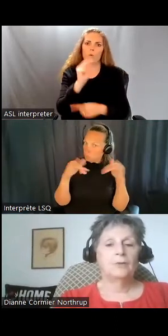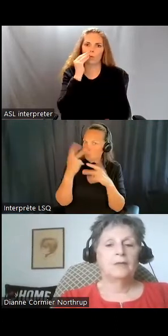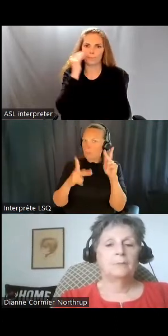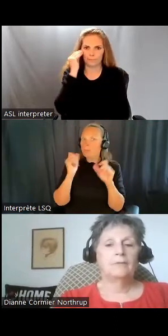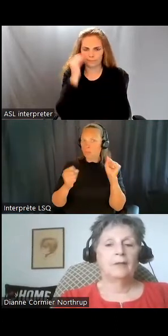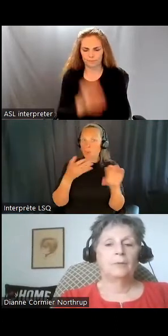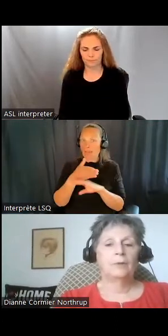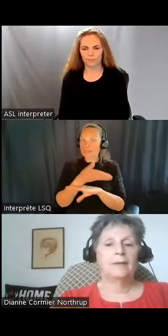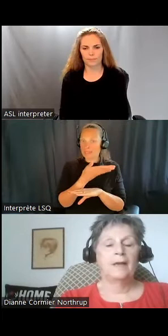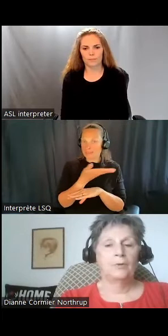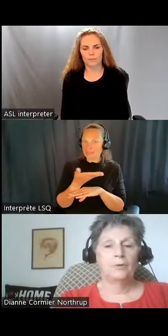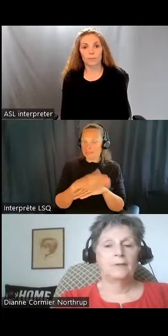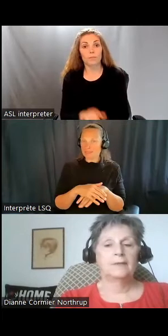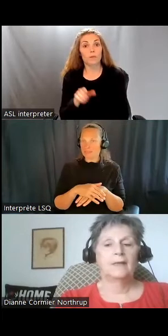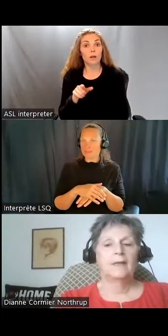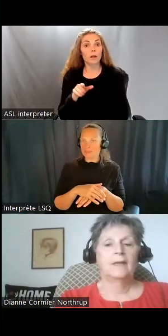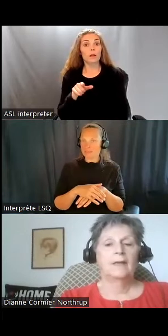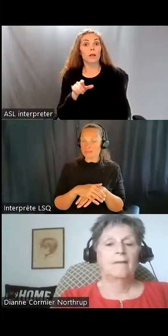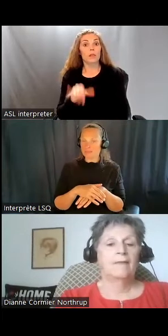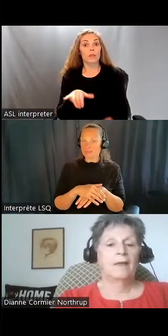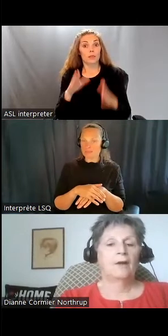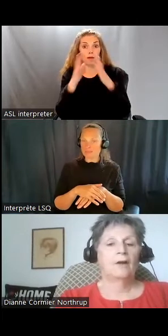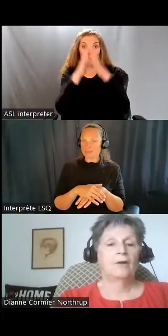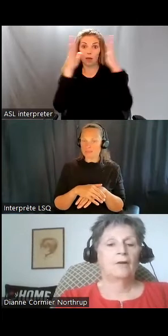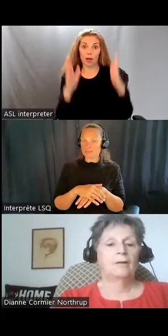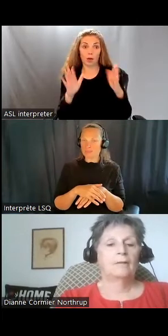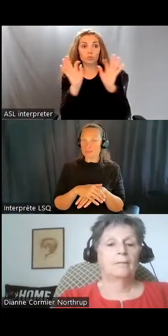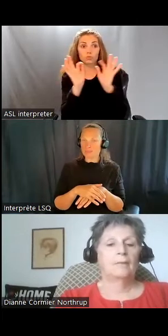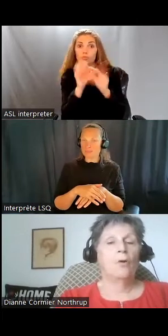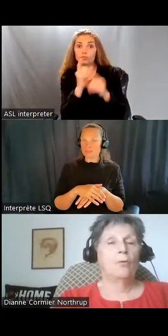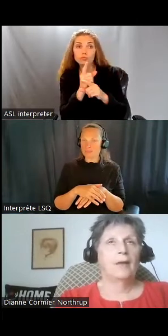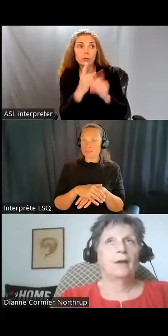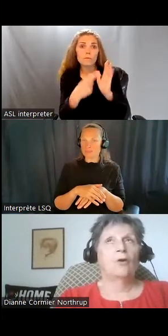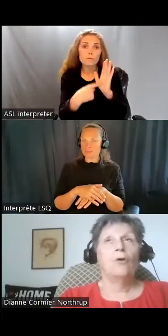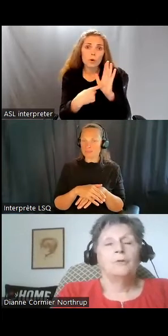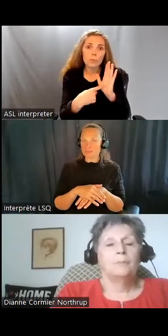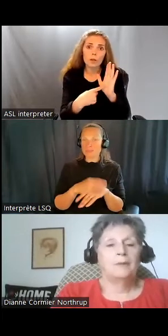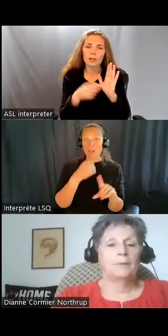Ces options de logements abordables doivent être disponibles dans des quartiers